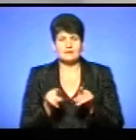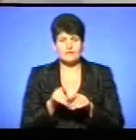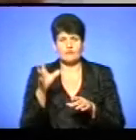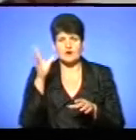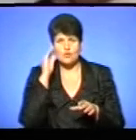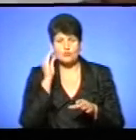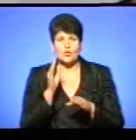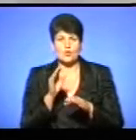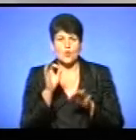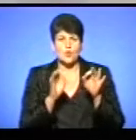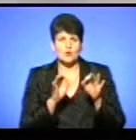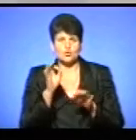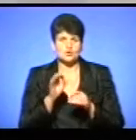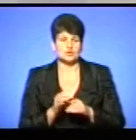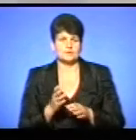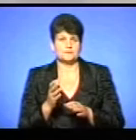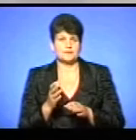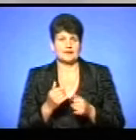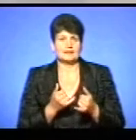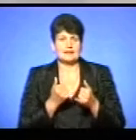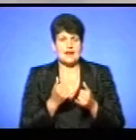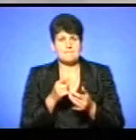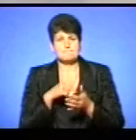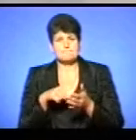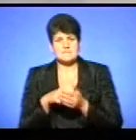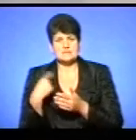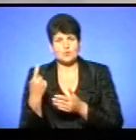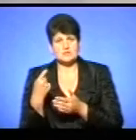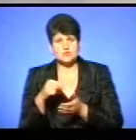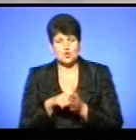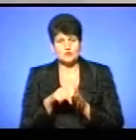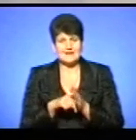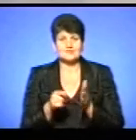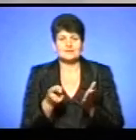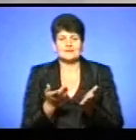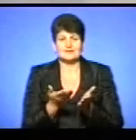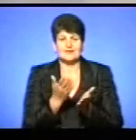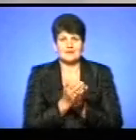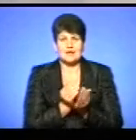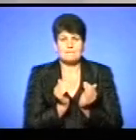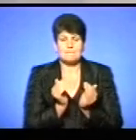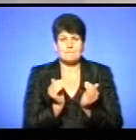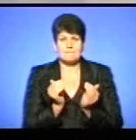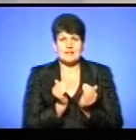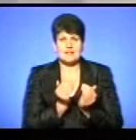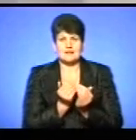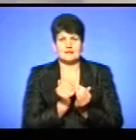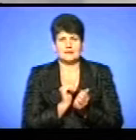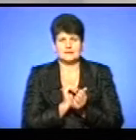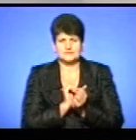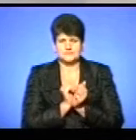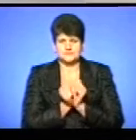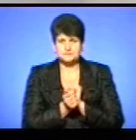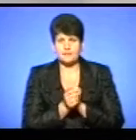коригуючих коефіцієнтів для міст обласного значення, де є маленька щільність населення, де є